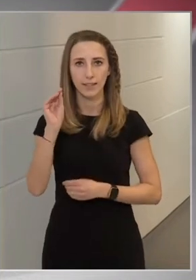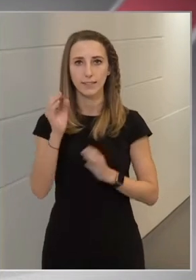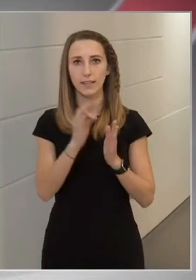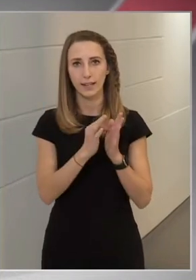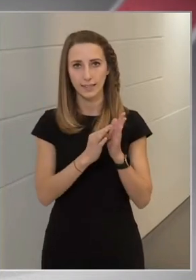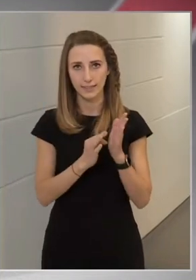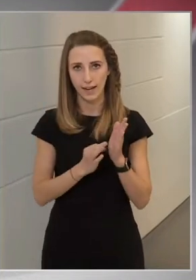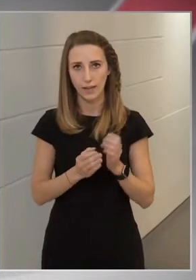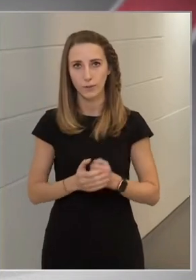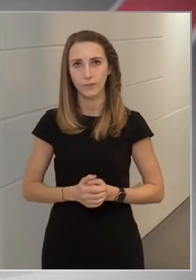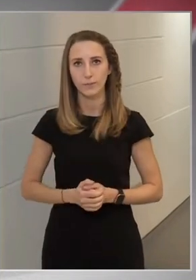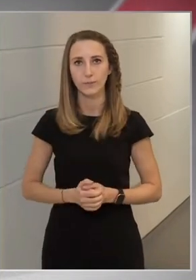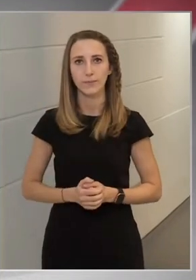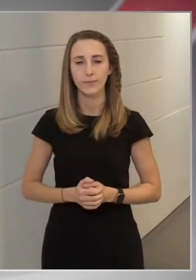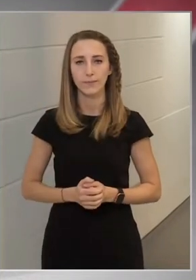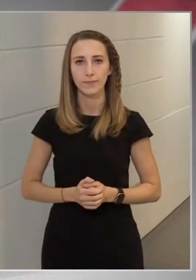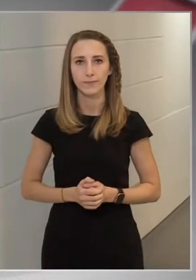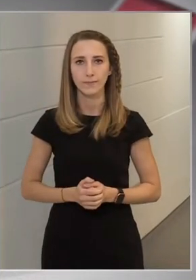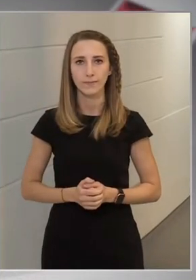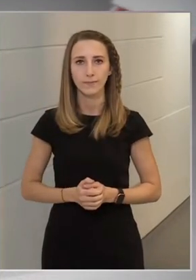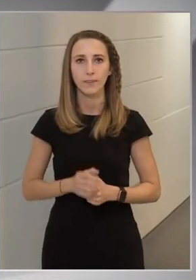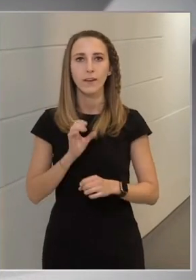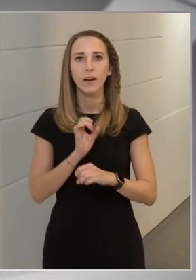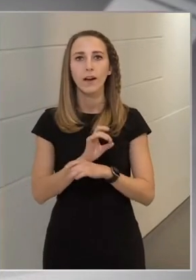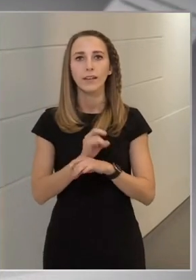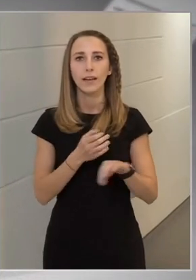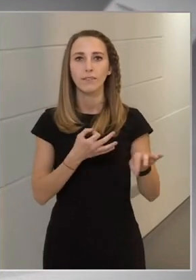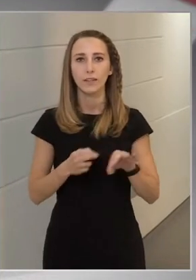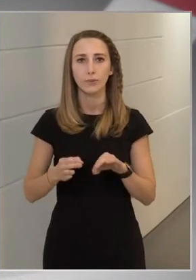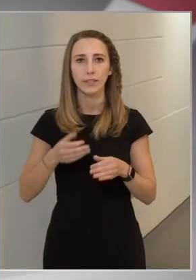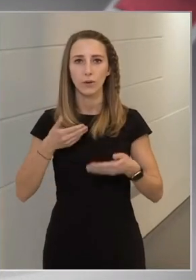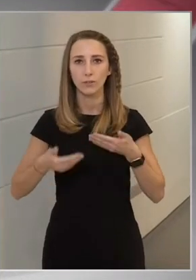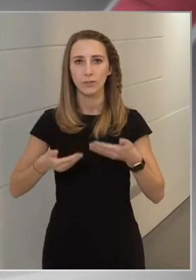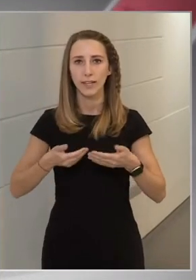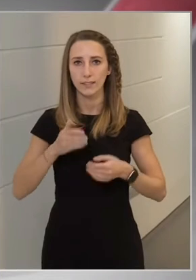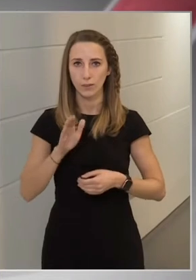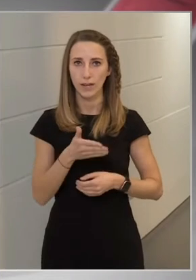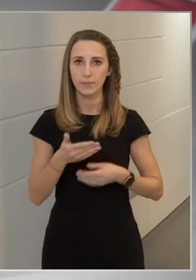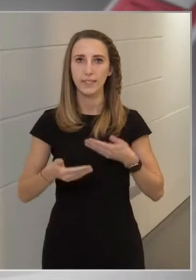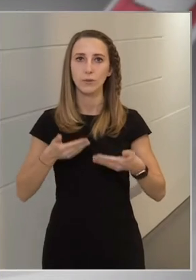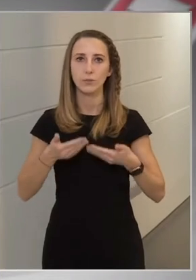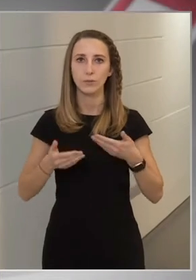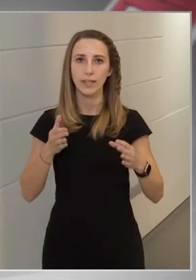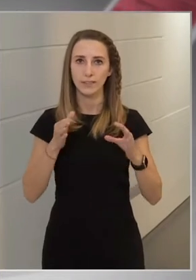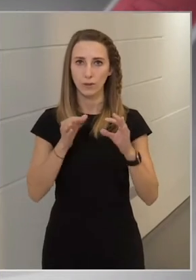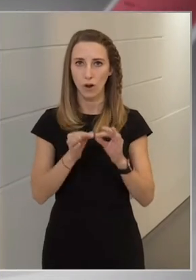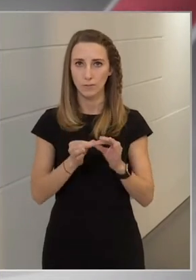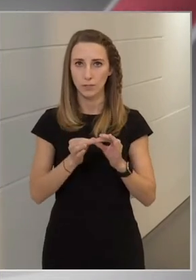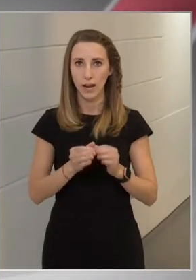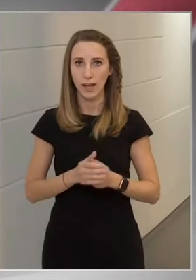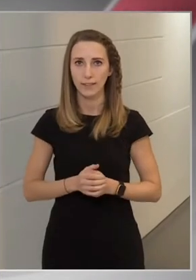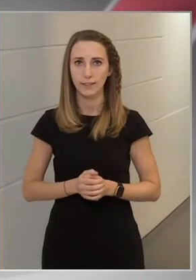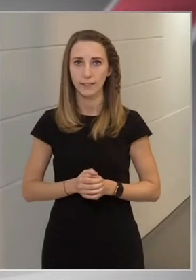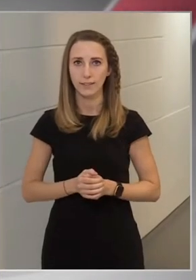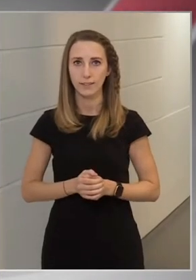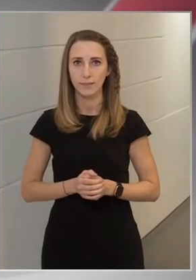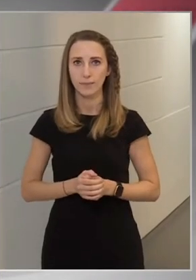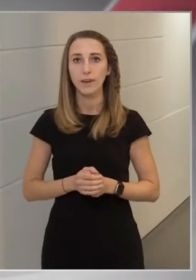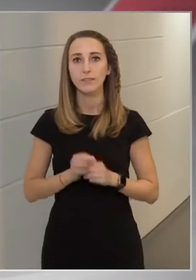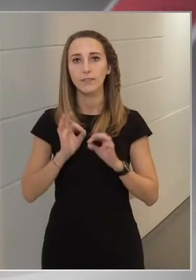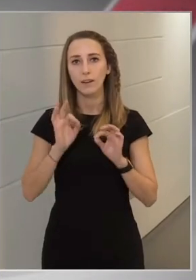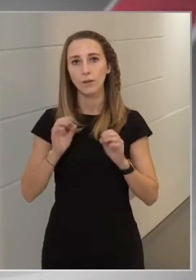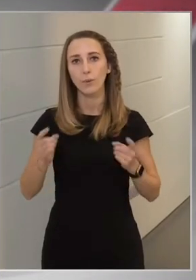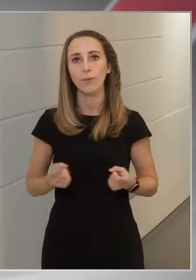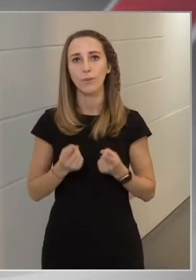regisztráljon. A járványügyi konzultáció, nemzeti konzultáció kapcsán is az a jó